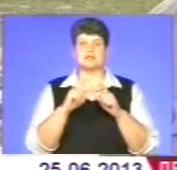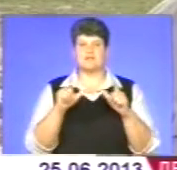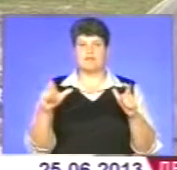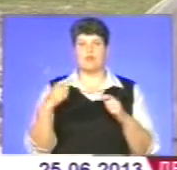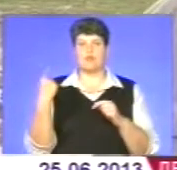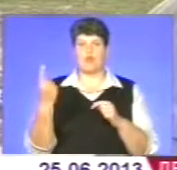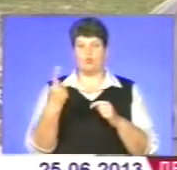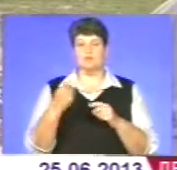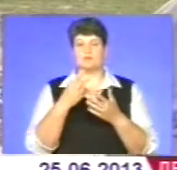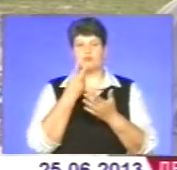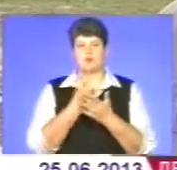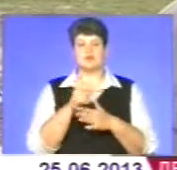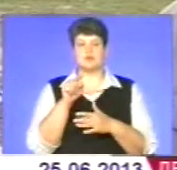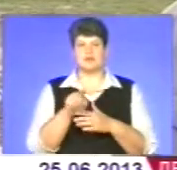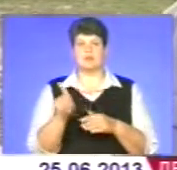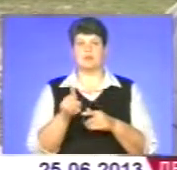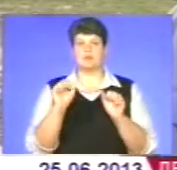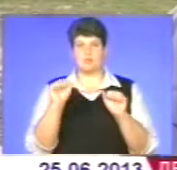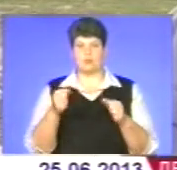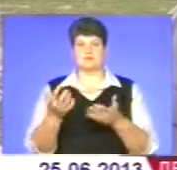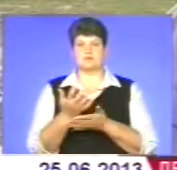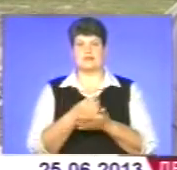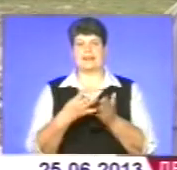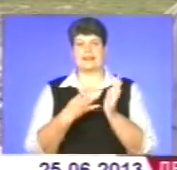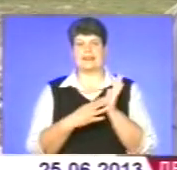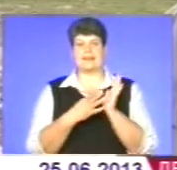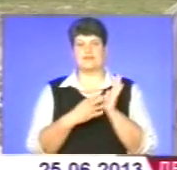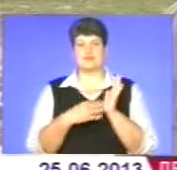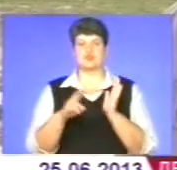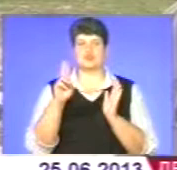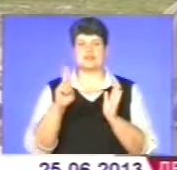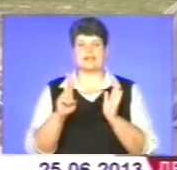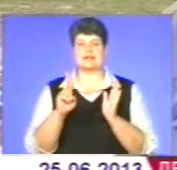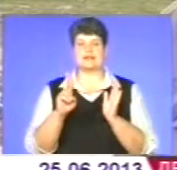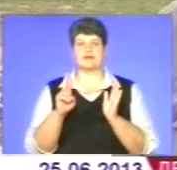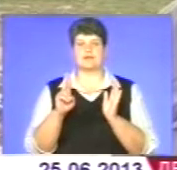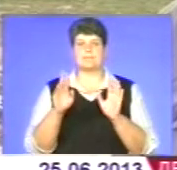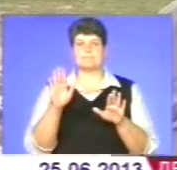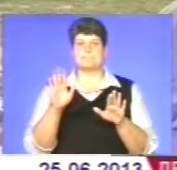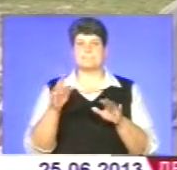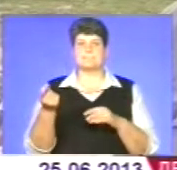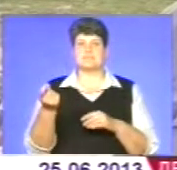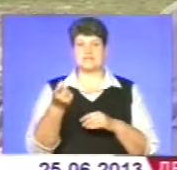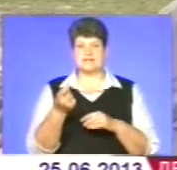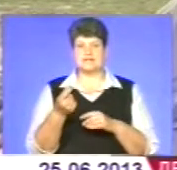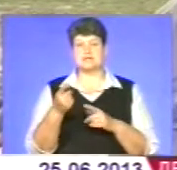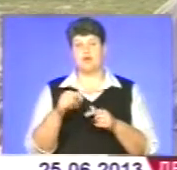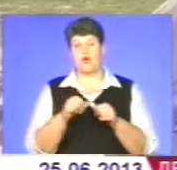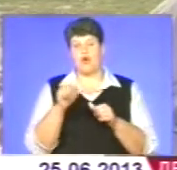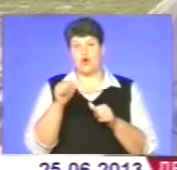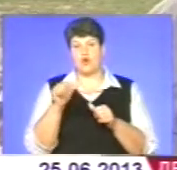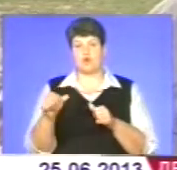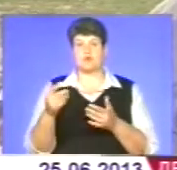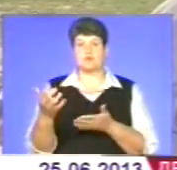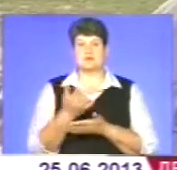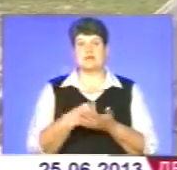того, що ми можемо збирати сьогодні вже і за 90 центів пшениці, а на окремих площах ми вже збирали рекордні урожаї